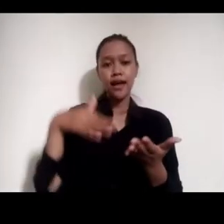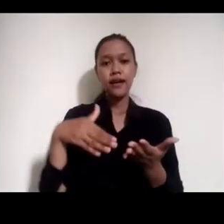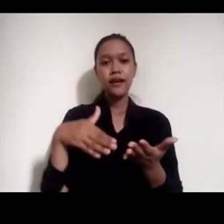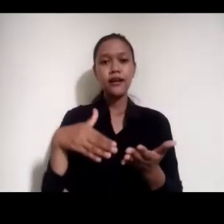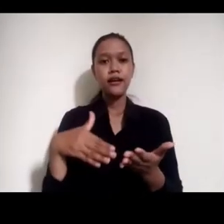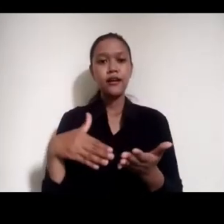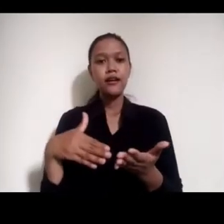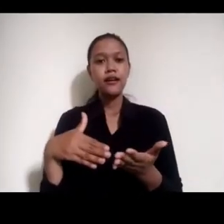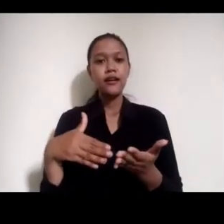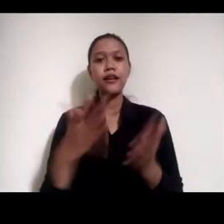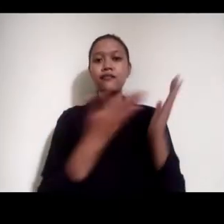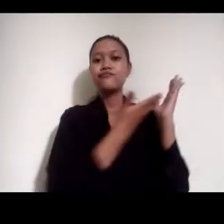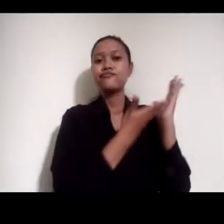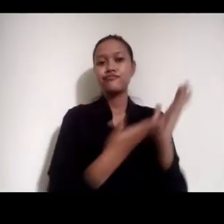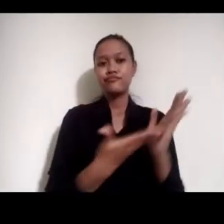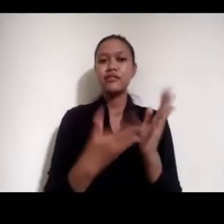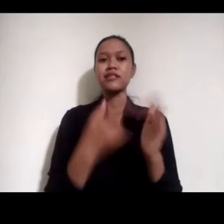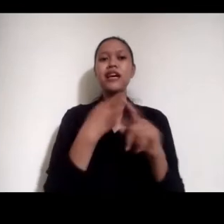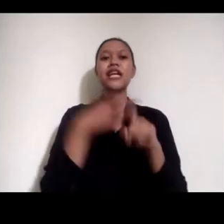Sediakan oleh Kemensos